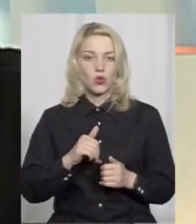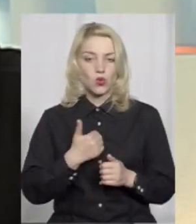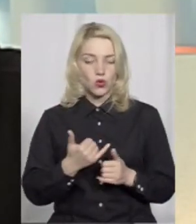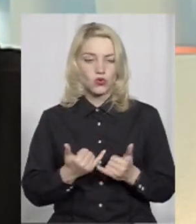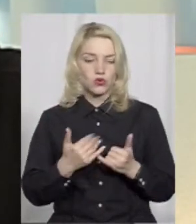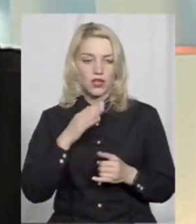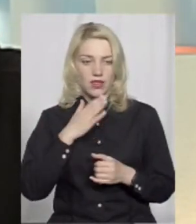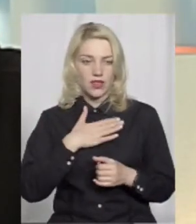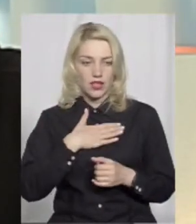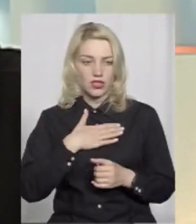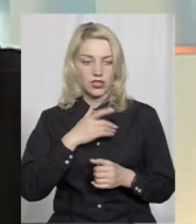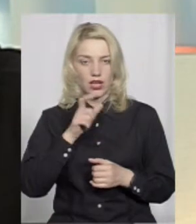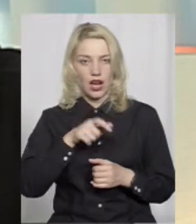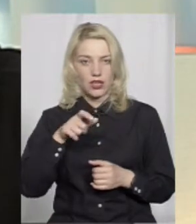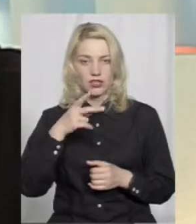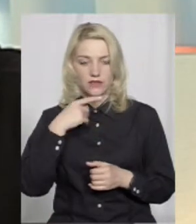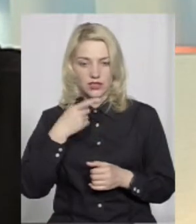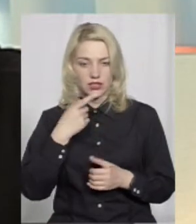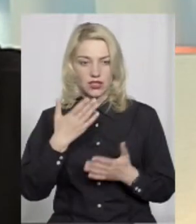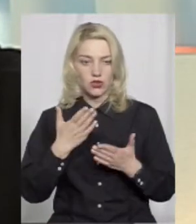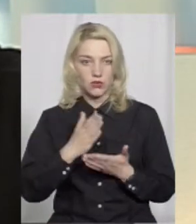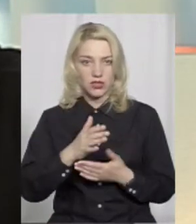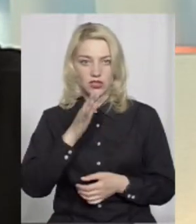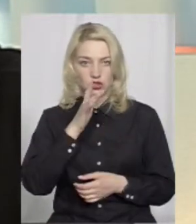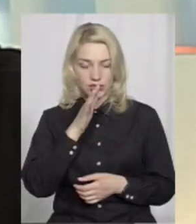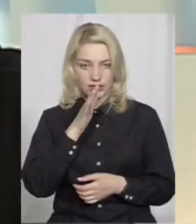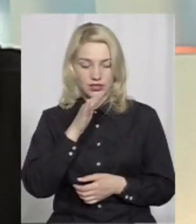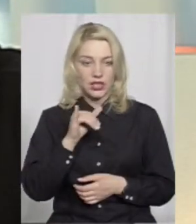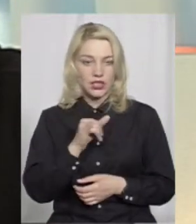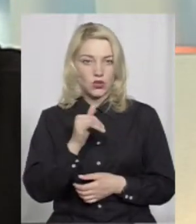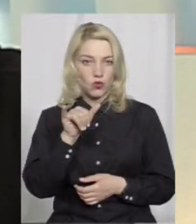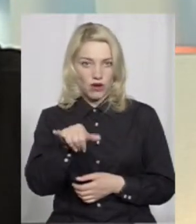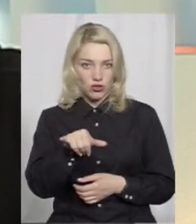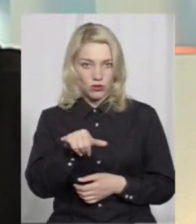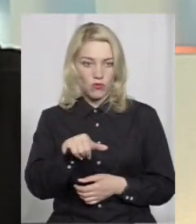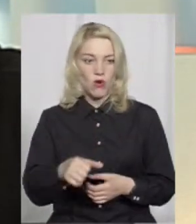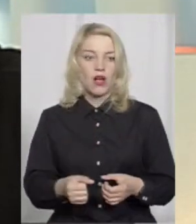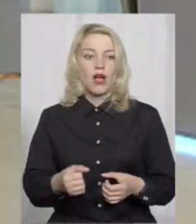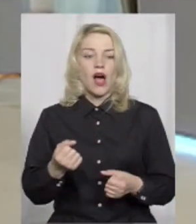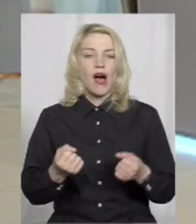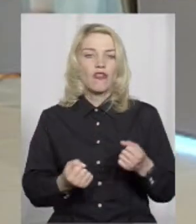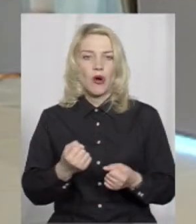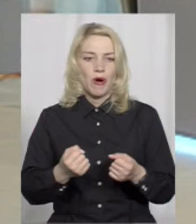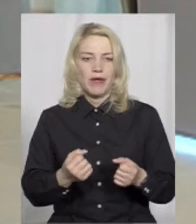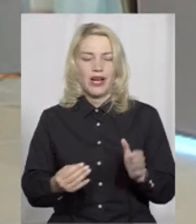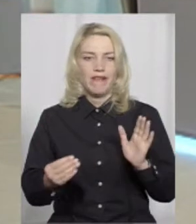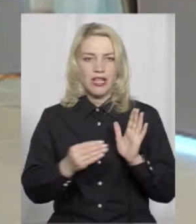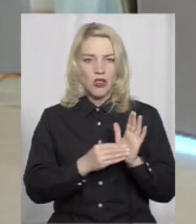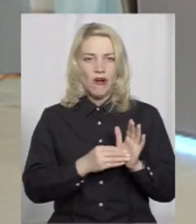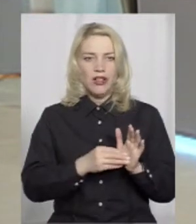хочу для наших глядачів сказати, якщо маєте час, і в вашому автомобілі встановлений